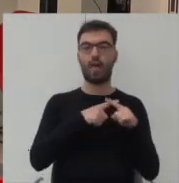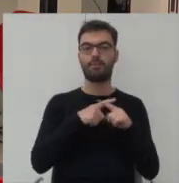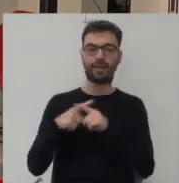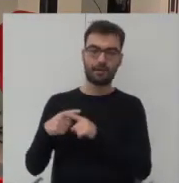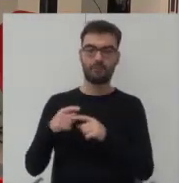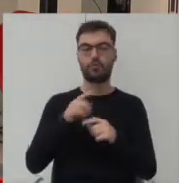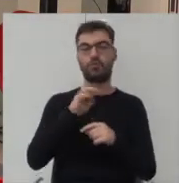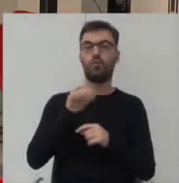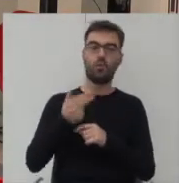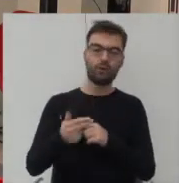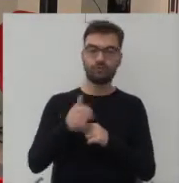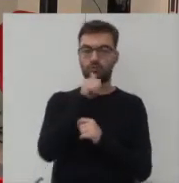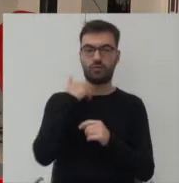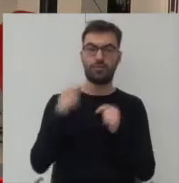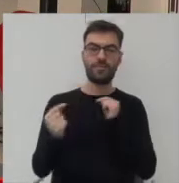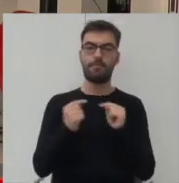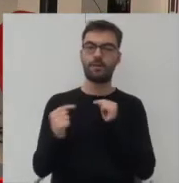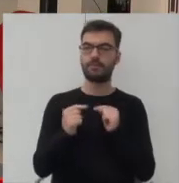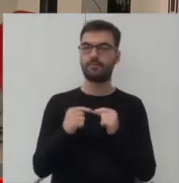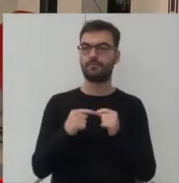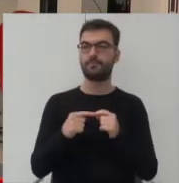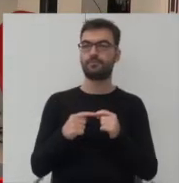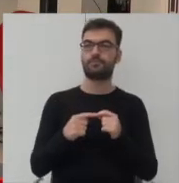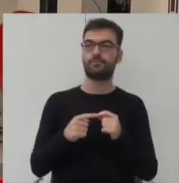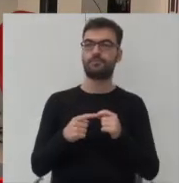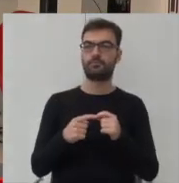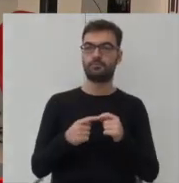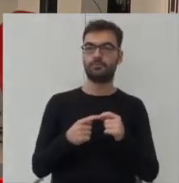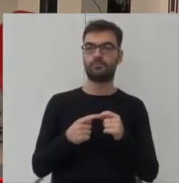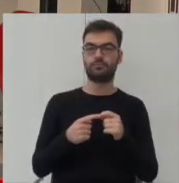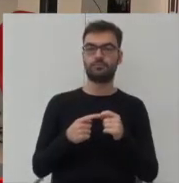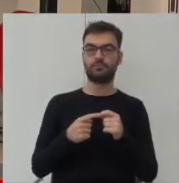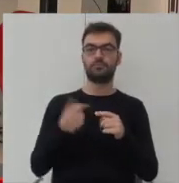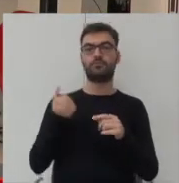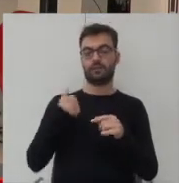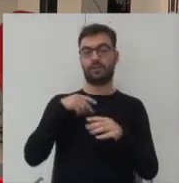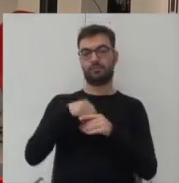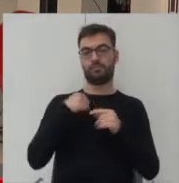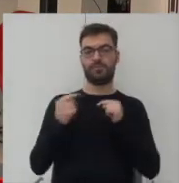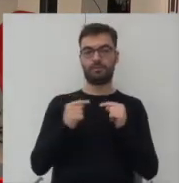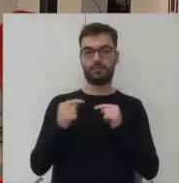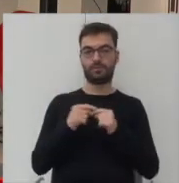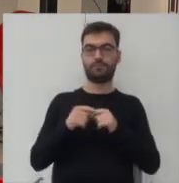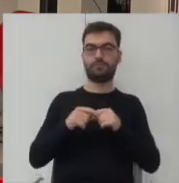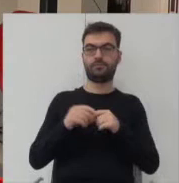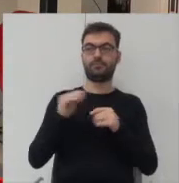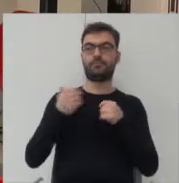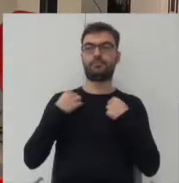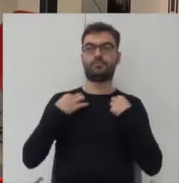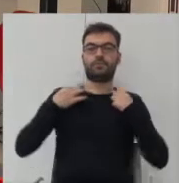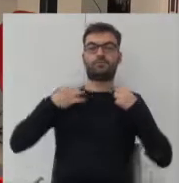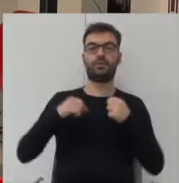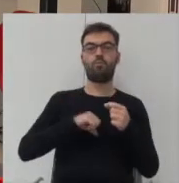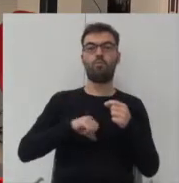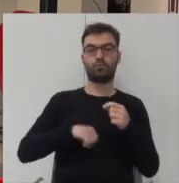Turynu, mieliśmy wczoraj taką debatę, między właśnie, w której uczestniczyłem, uczestniczył jeszcze wiceburmistrz